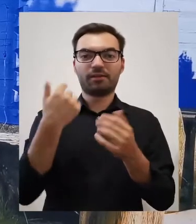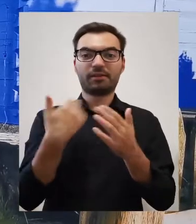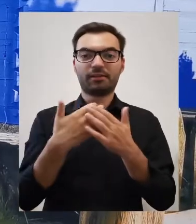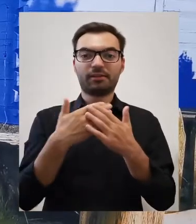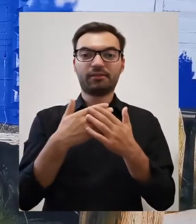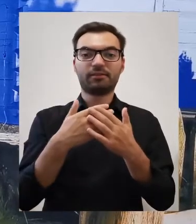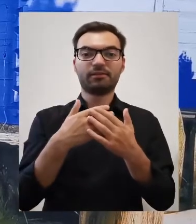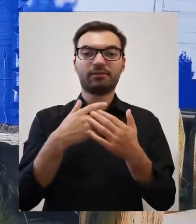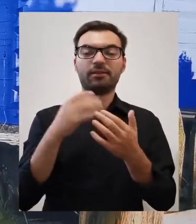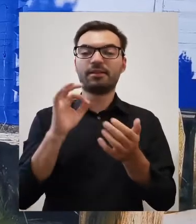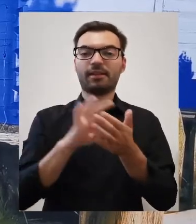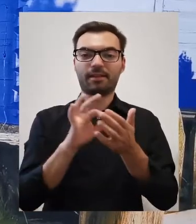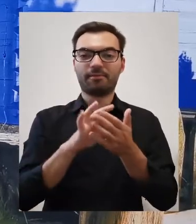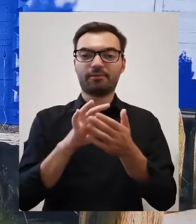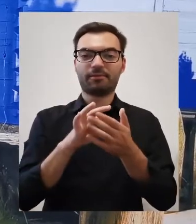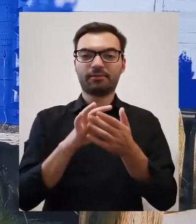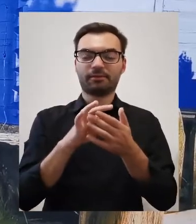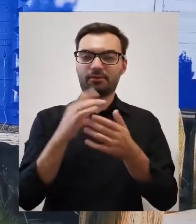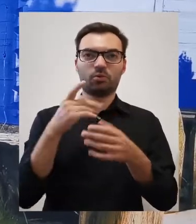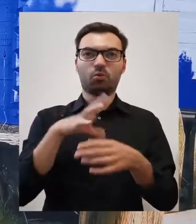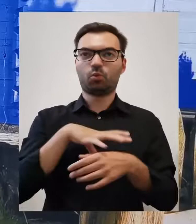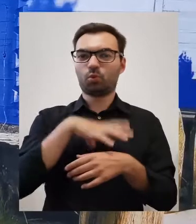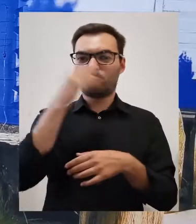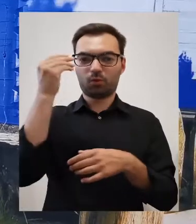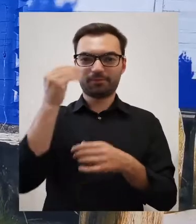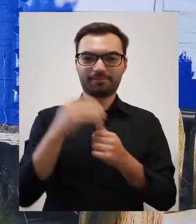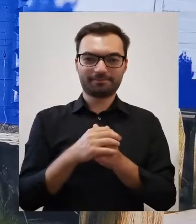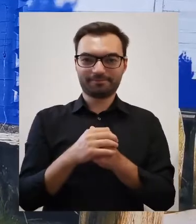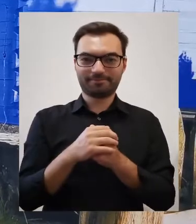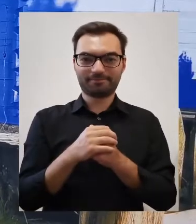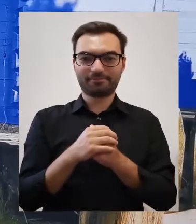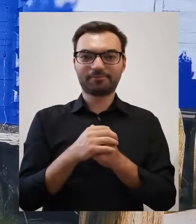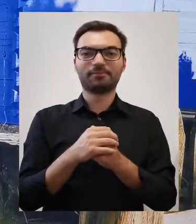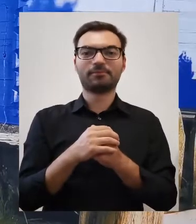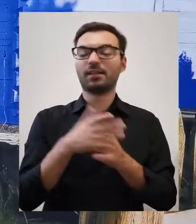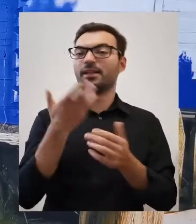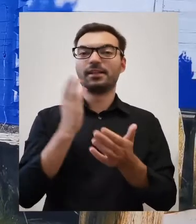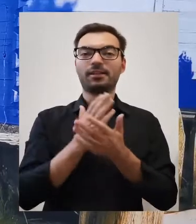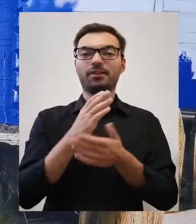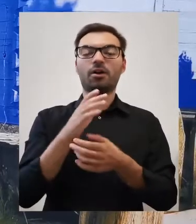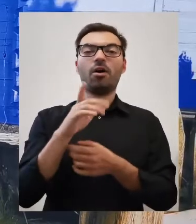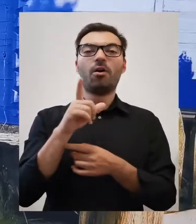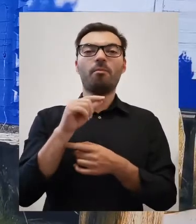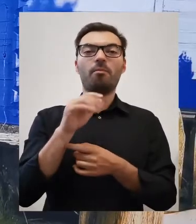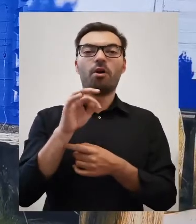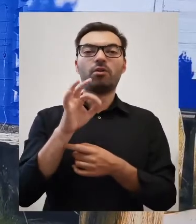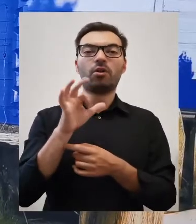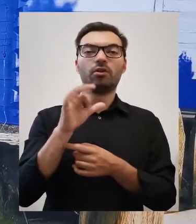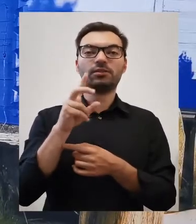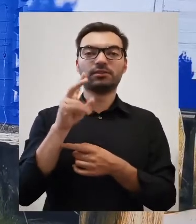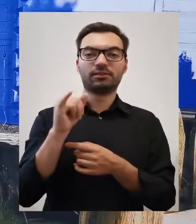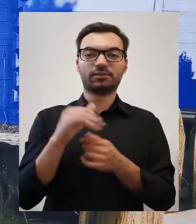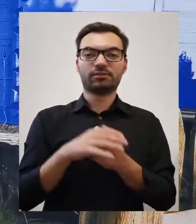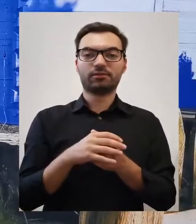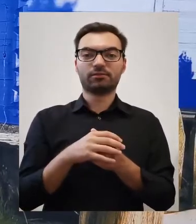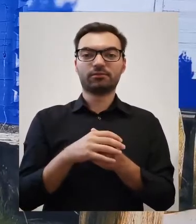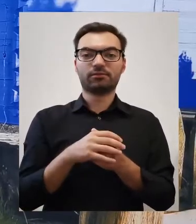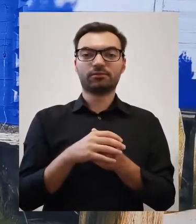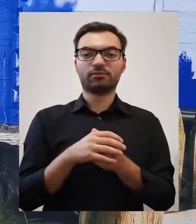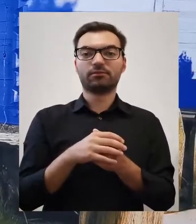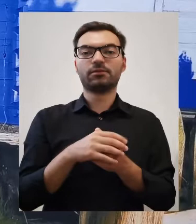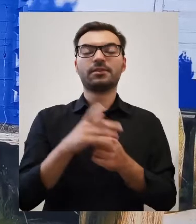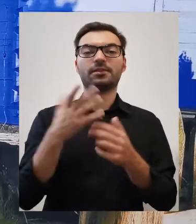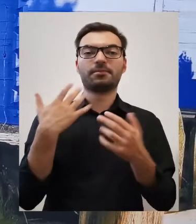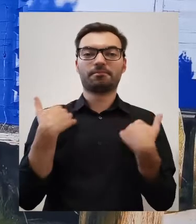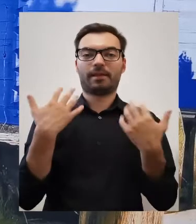którędy odjechała, więc były w tym na pewno jakieś moce nieczyste. Ale nie tylko Potocki snuje się nocami pod pałacem w